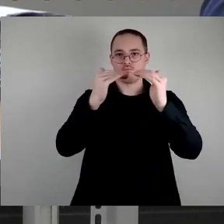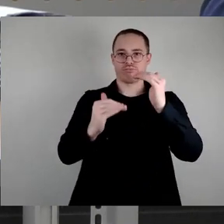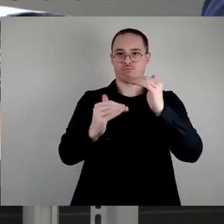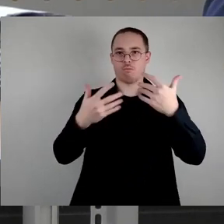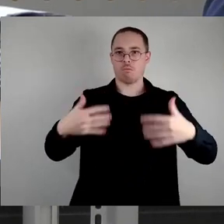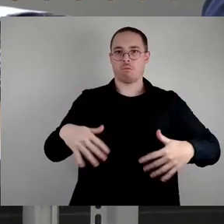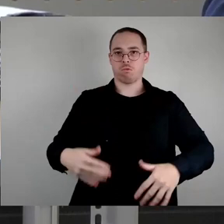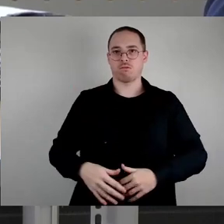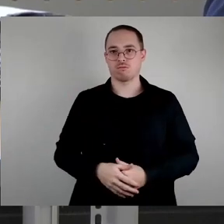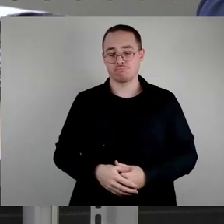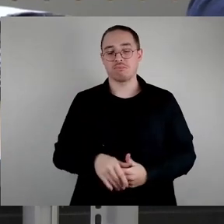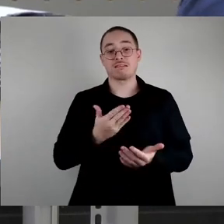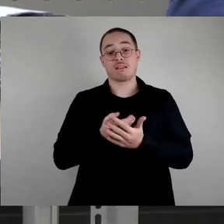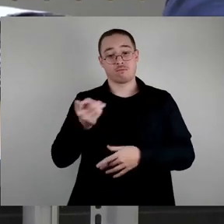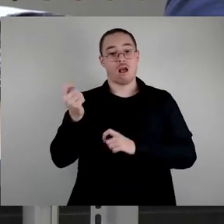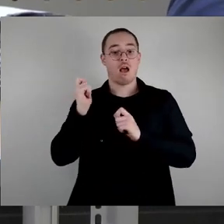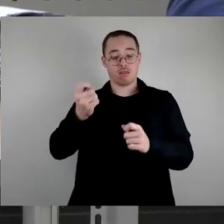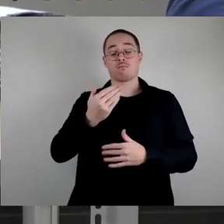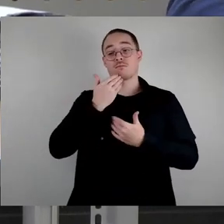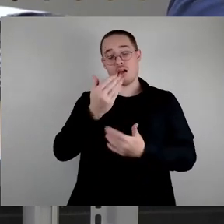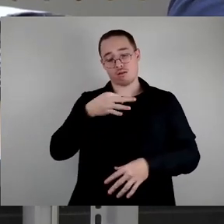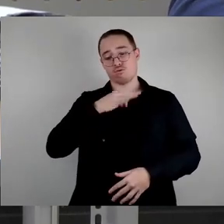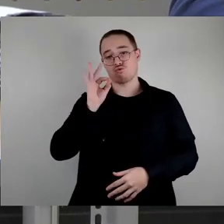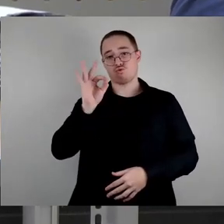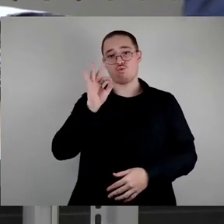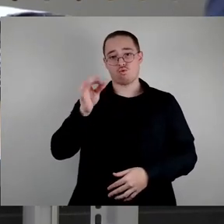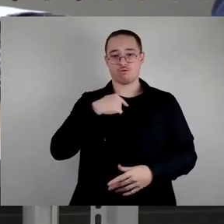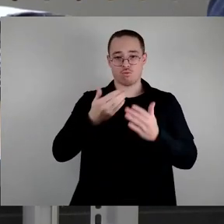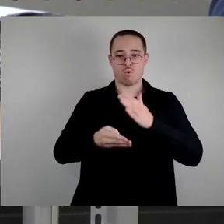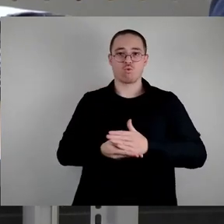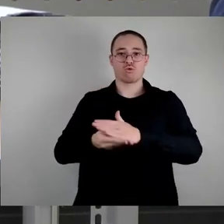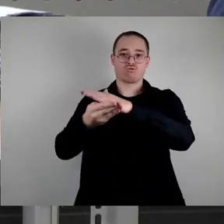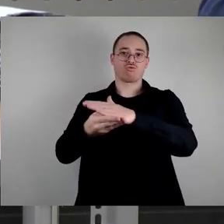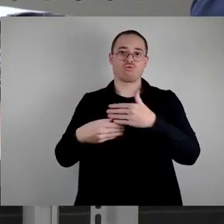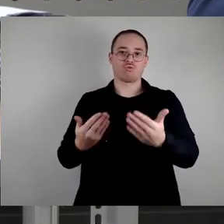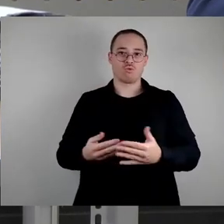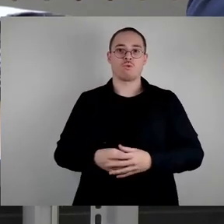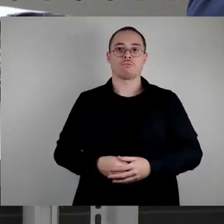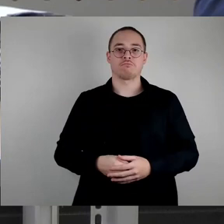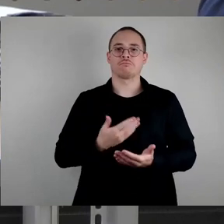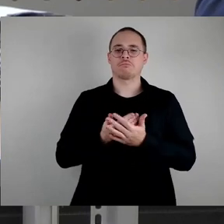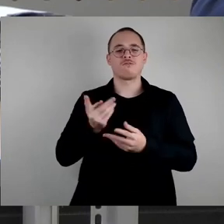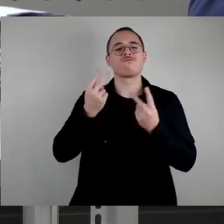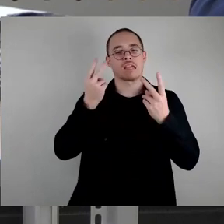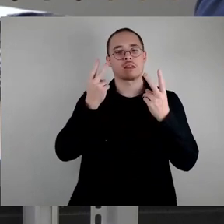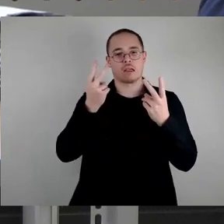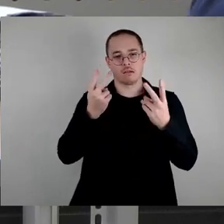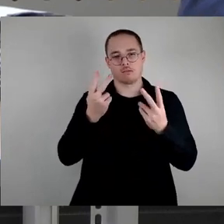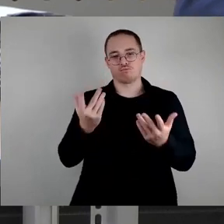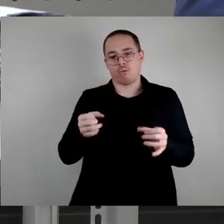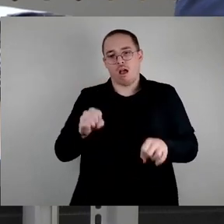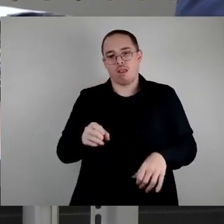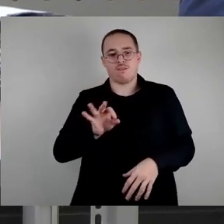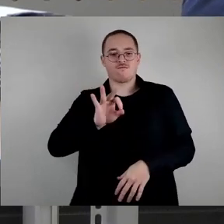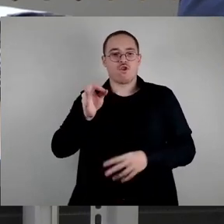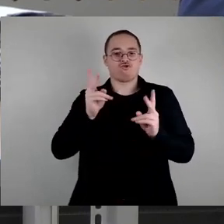Antrag. Wir werden ihn auf jeden Fall unterstützen. Und ich denke, dass so ein wichtiger Beitrag geleistet werden kann, dass die Stadtbezirke ihrer Arbeit